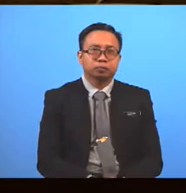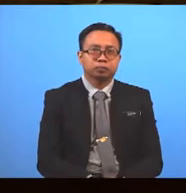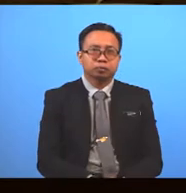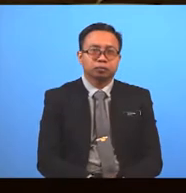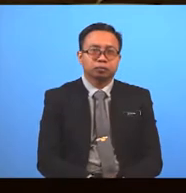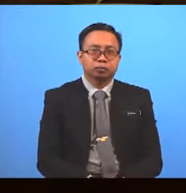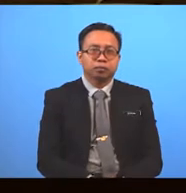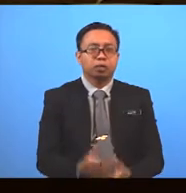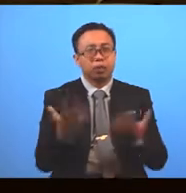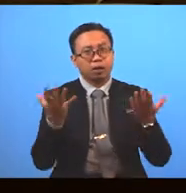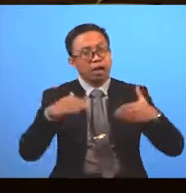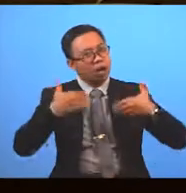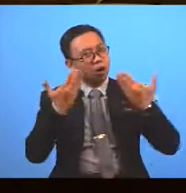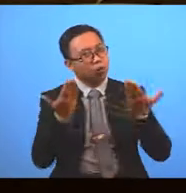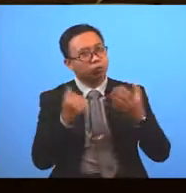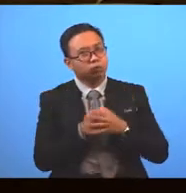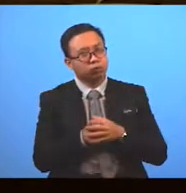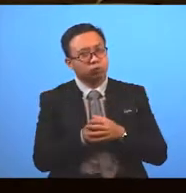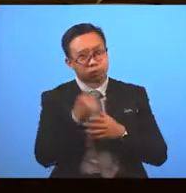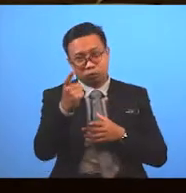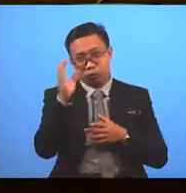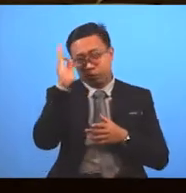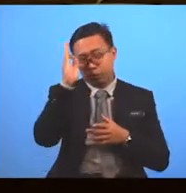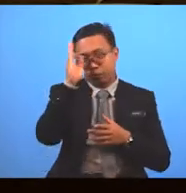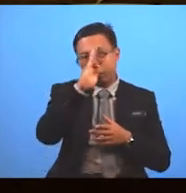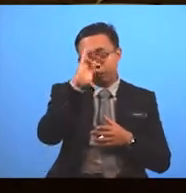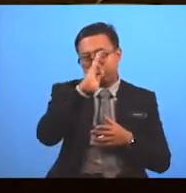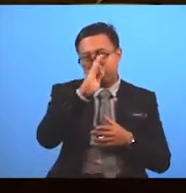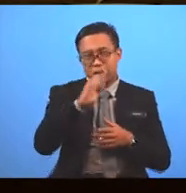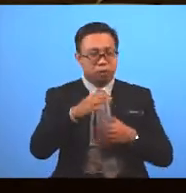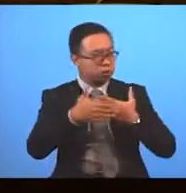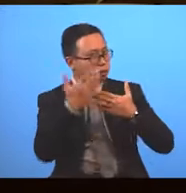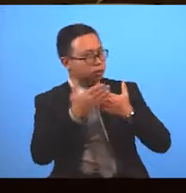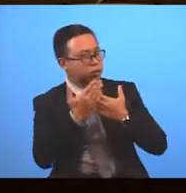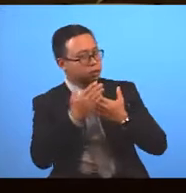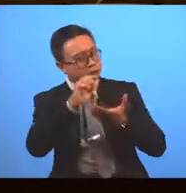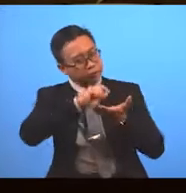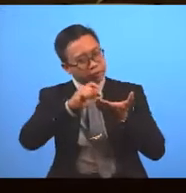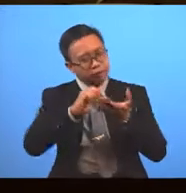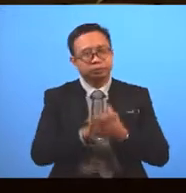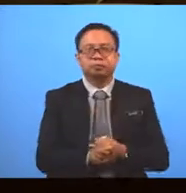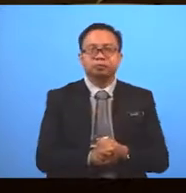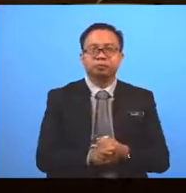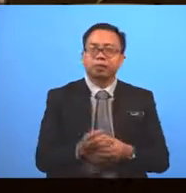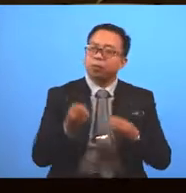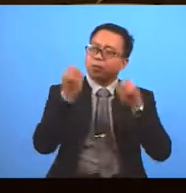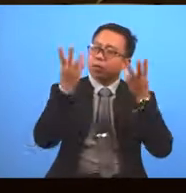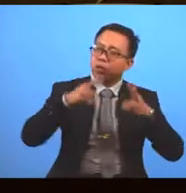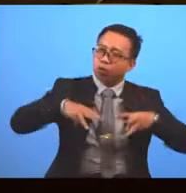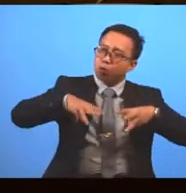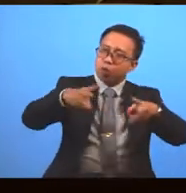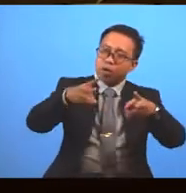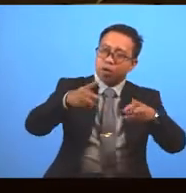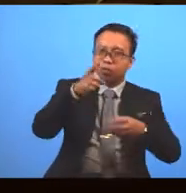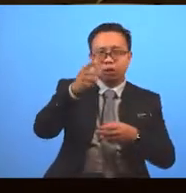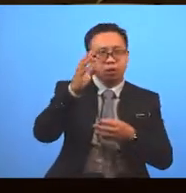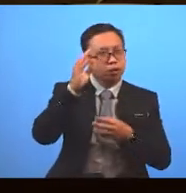Well, how was it? Do you find it easy to write a film review? There are many ways you can talk